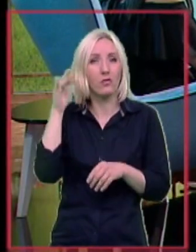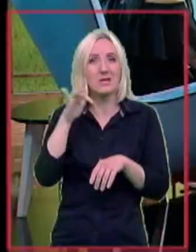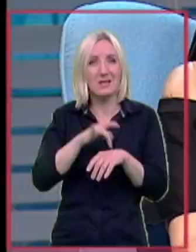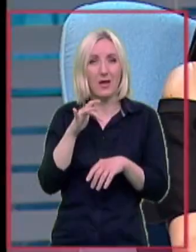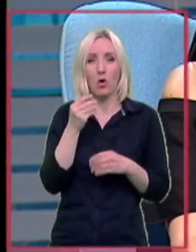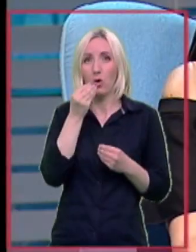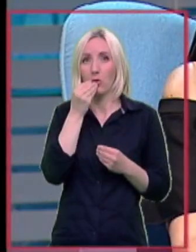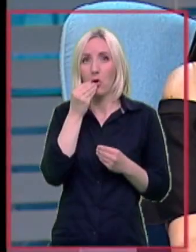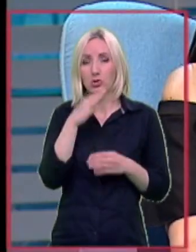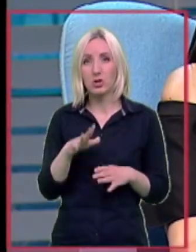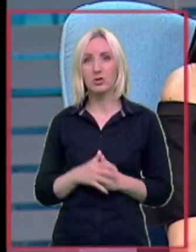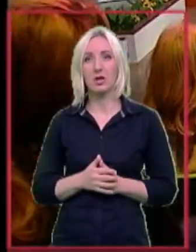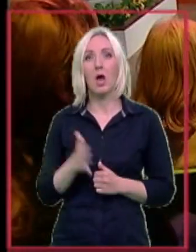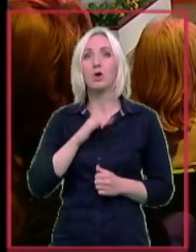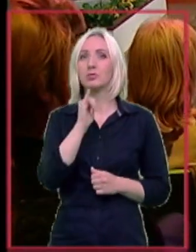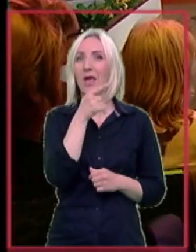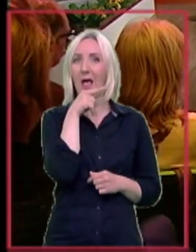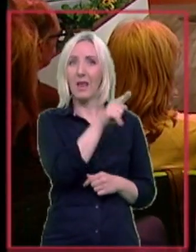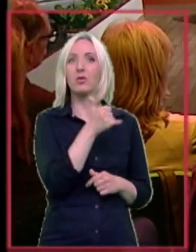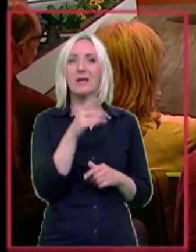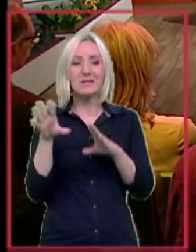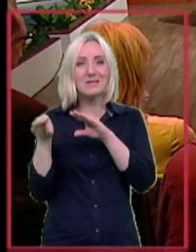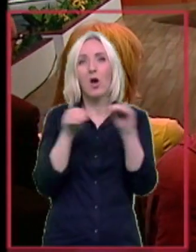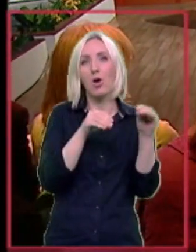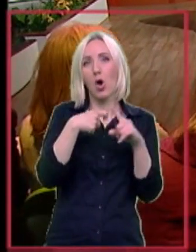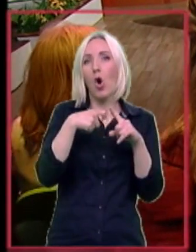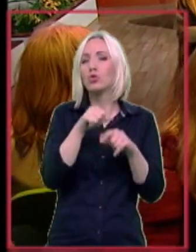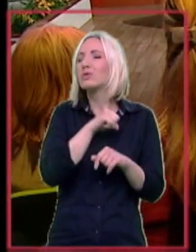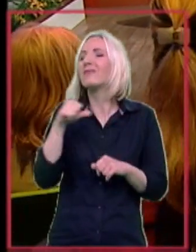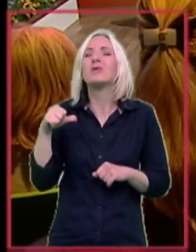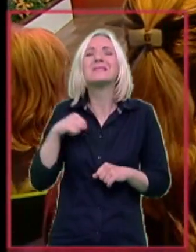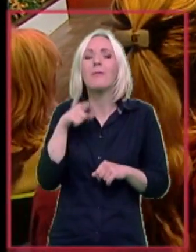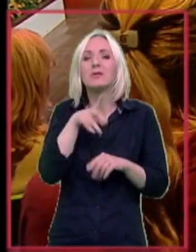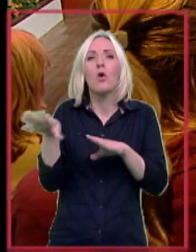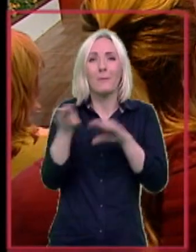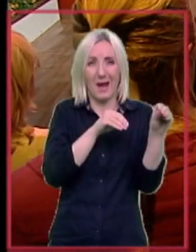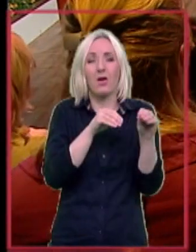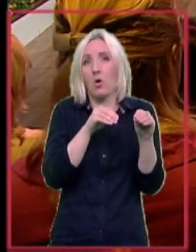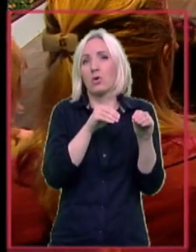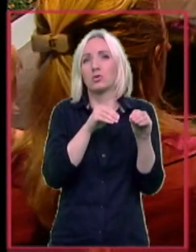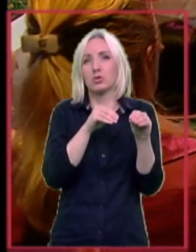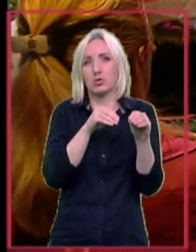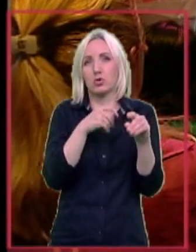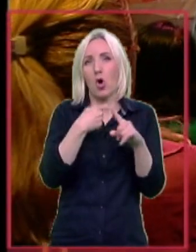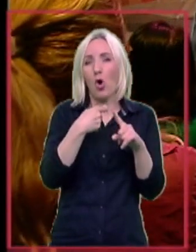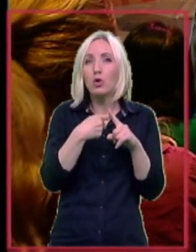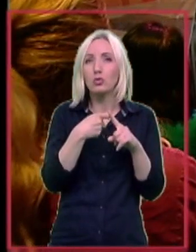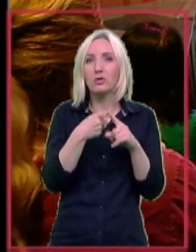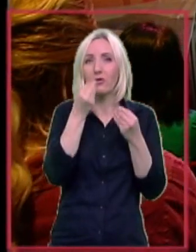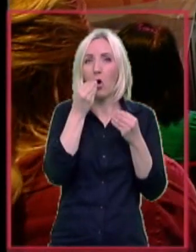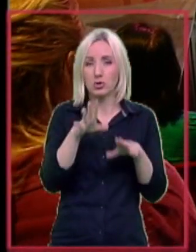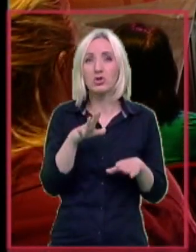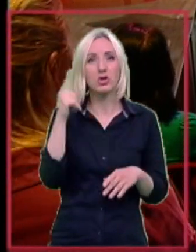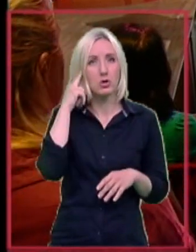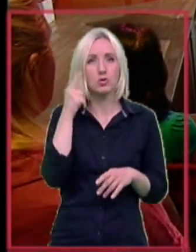gospodin Celena nosi, to je za konduktivno štećenje sluha, samo za konduktivno štećenje sluha i on je odličan, stvarno potpuno je vraća sluh.